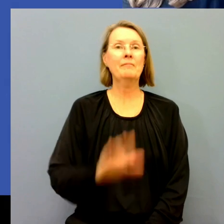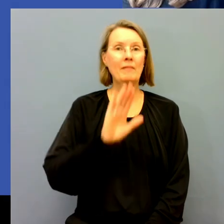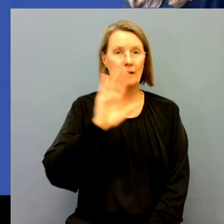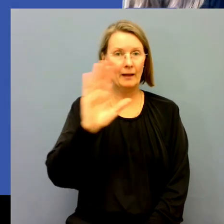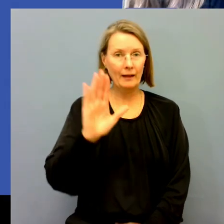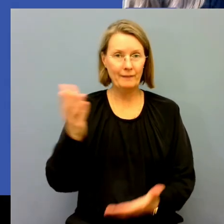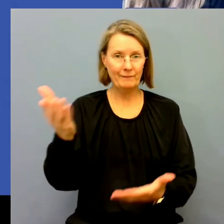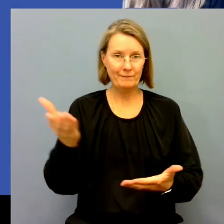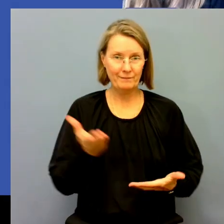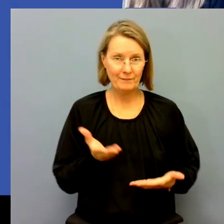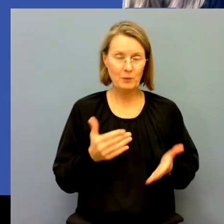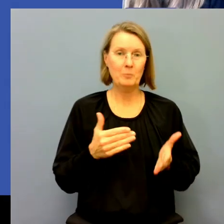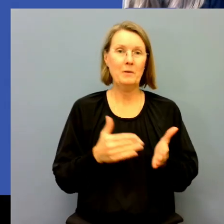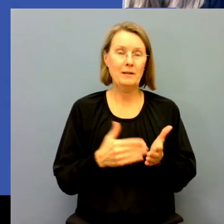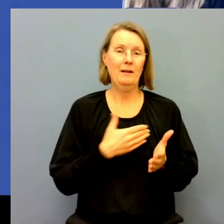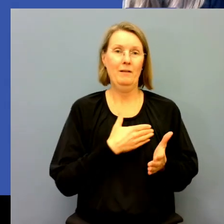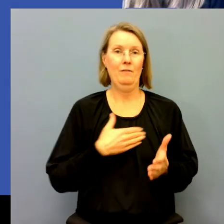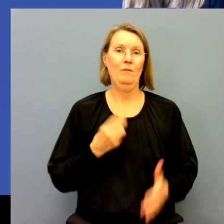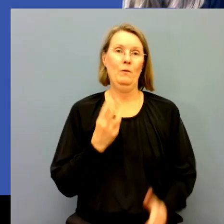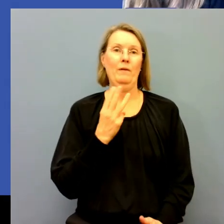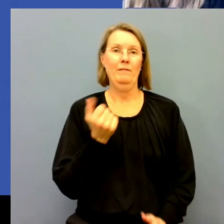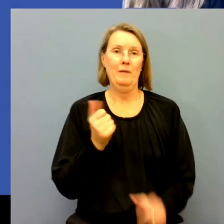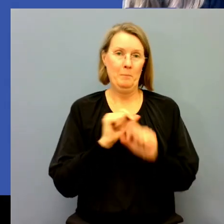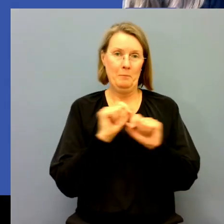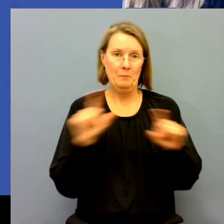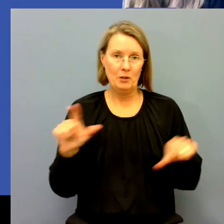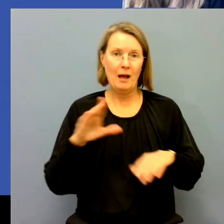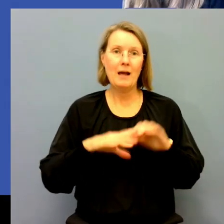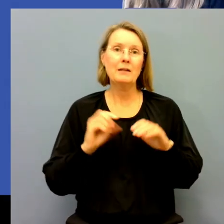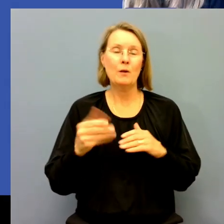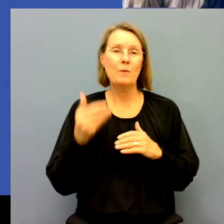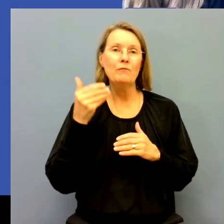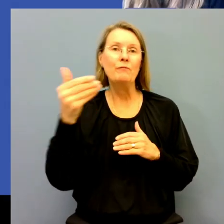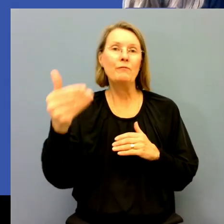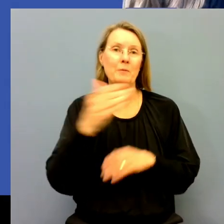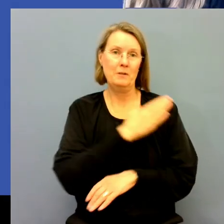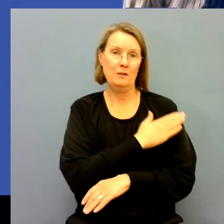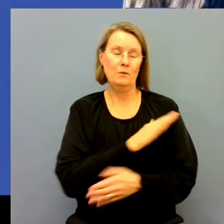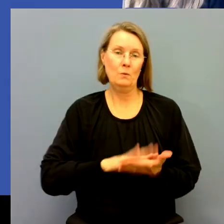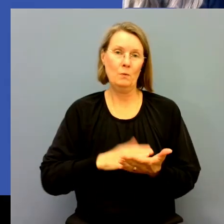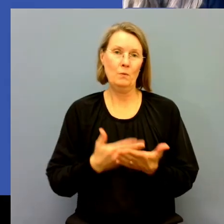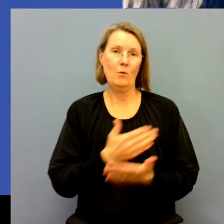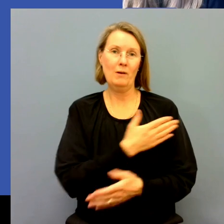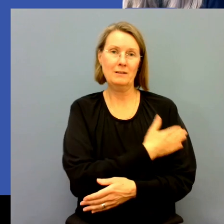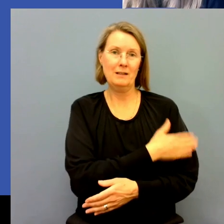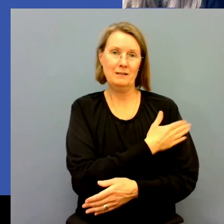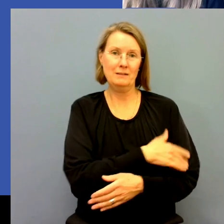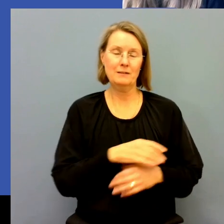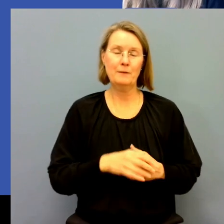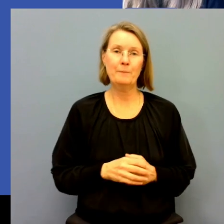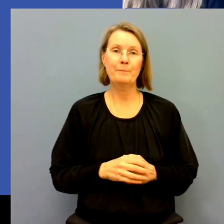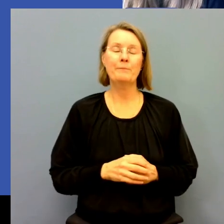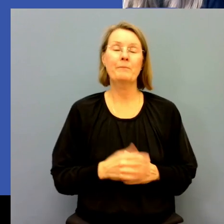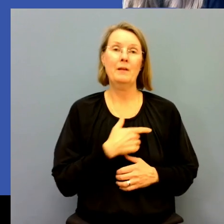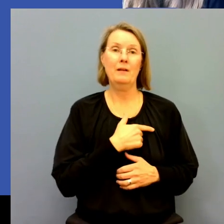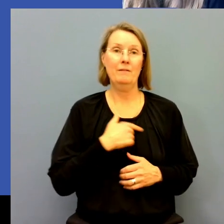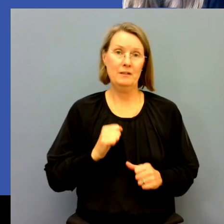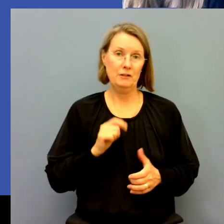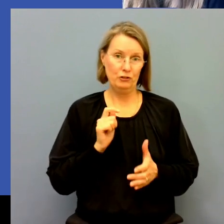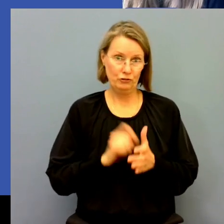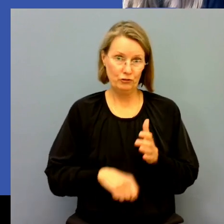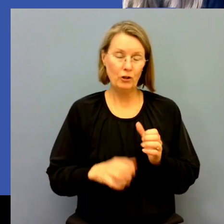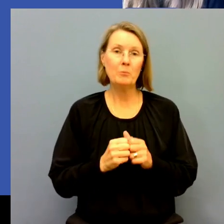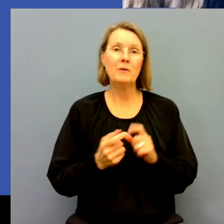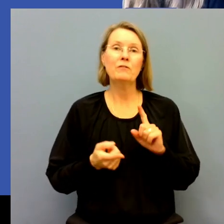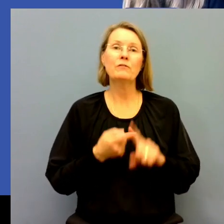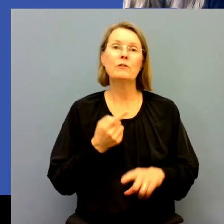Hej och välkomna till det här webbinariet som handlar om framtidens tolktjänst. Innan vi